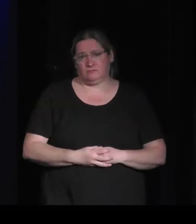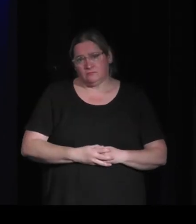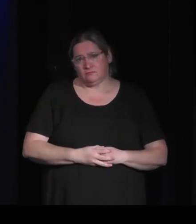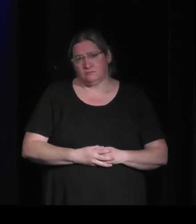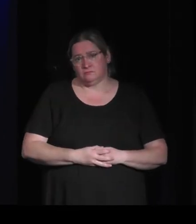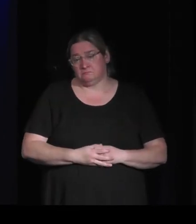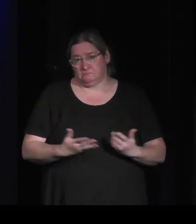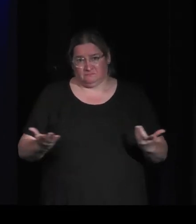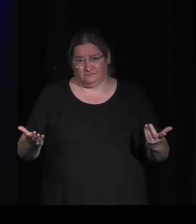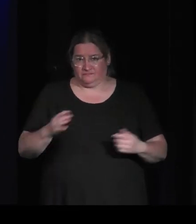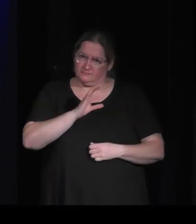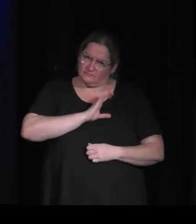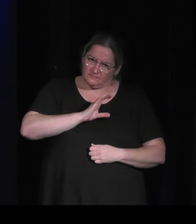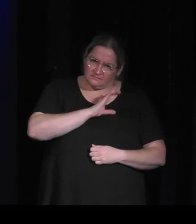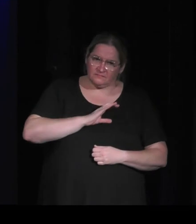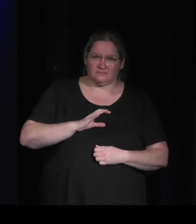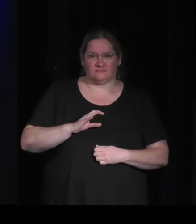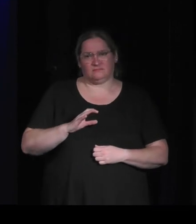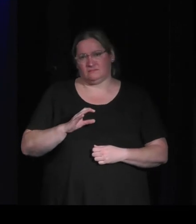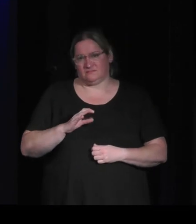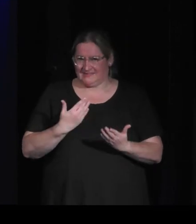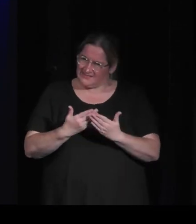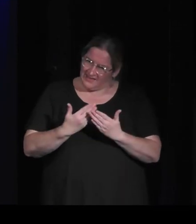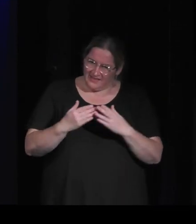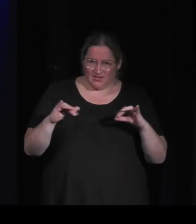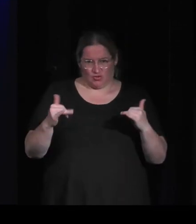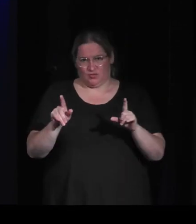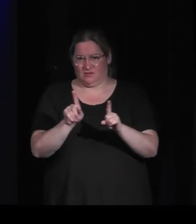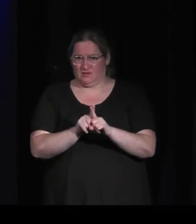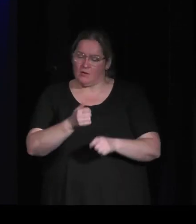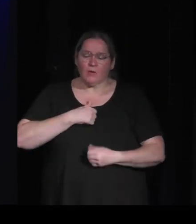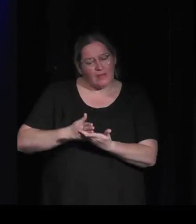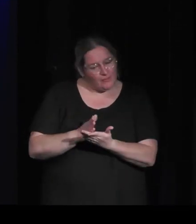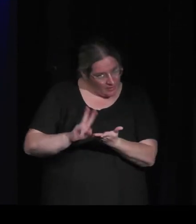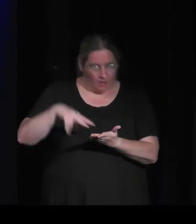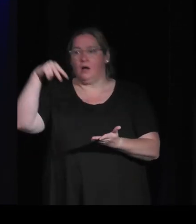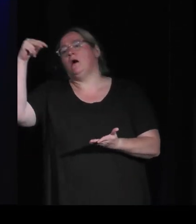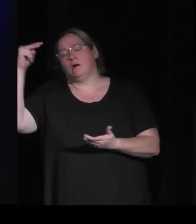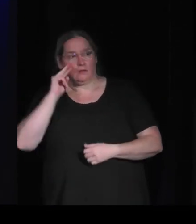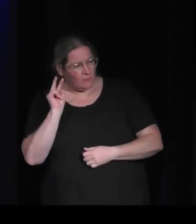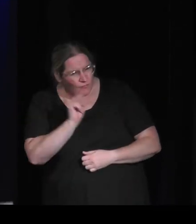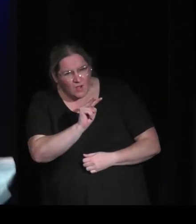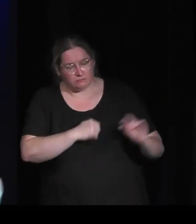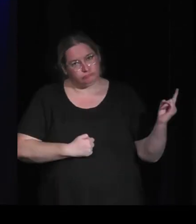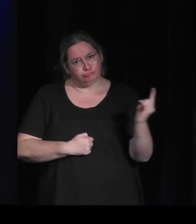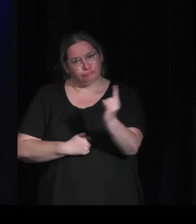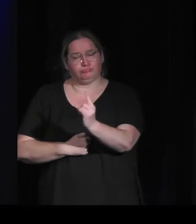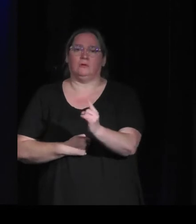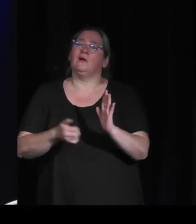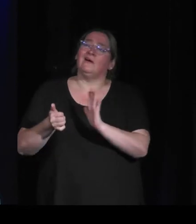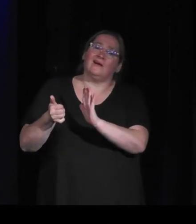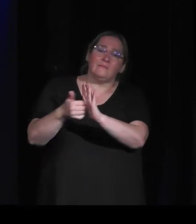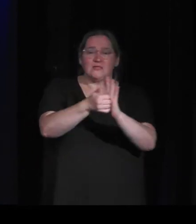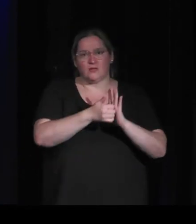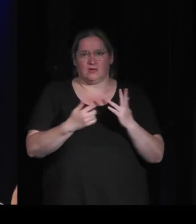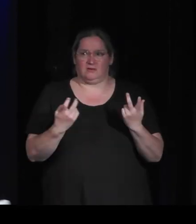voir si on peut aller travailler sur des points de vue radicalement différents passer de l'autre côté et du coup avoir les personnages qui sont en